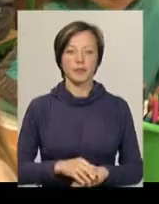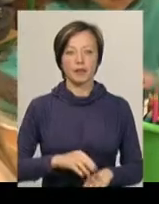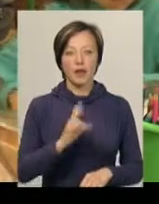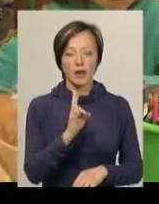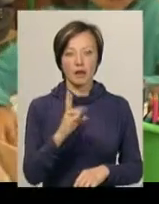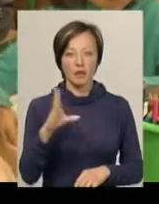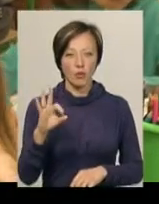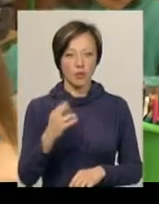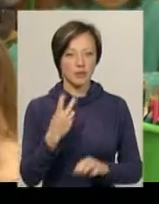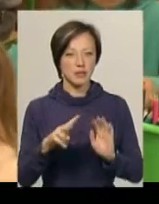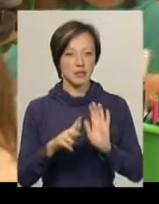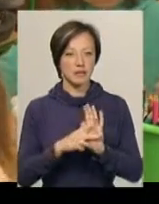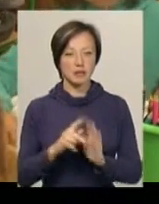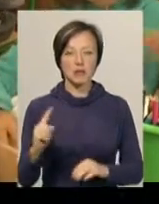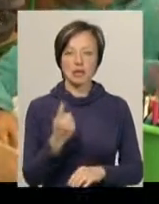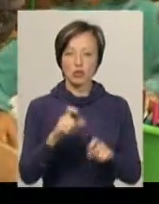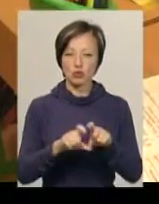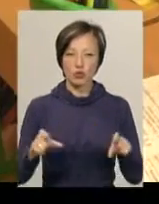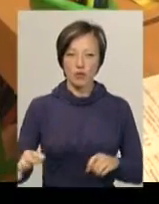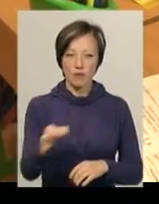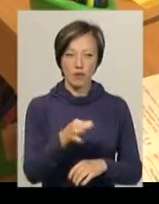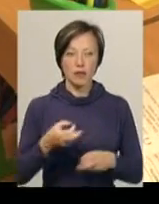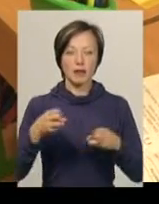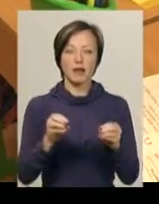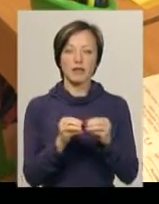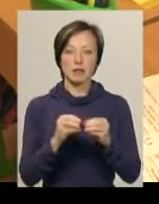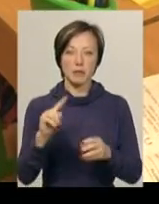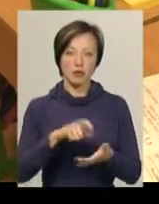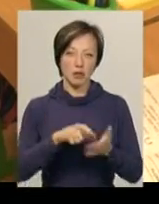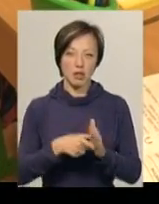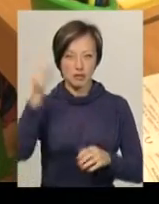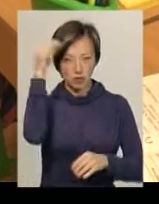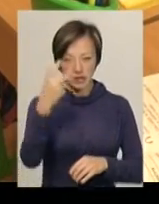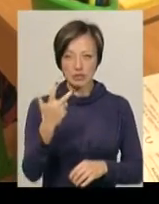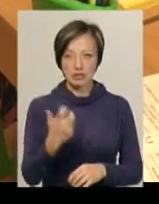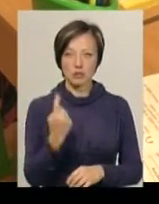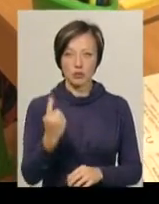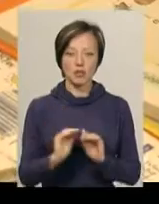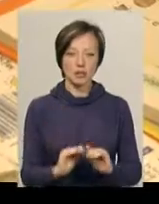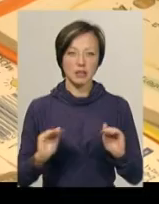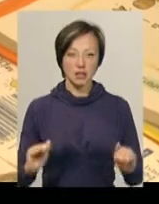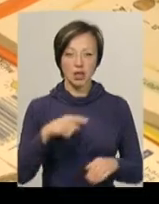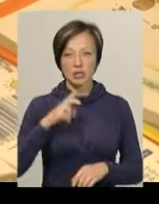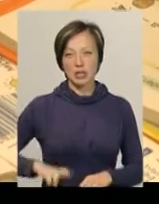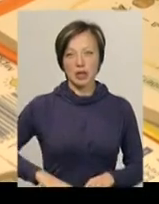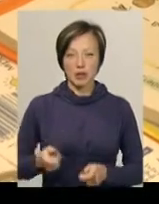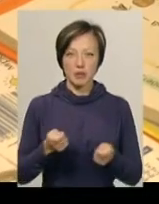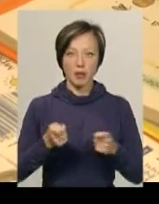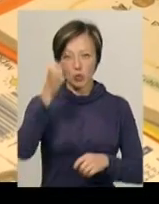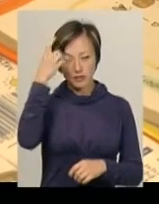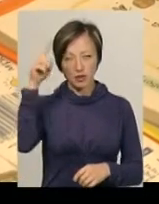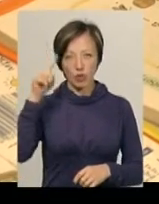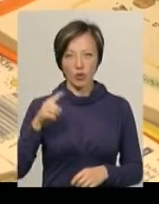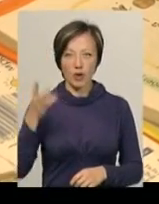-виховне об'єднання номер 28 – єдина школа на Хмельниччині, де у 10 перших класах навчається 301 учень, каже директор департаменту